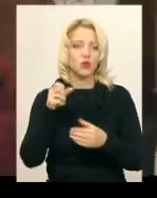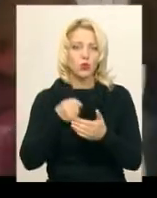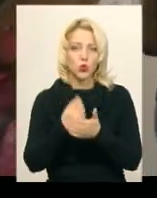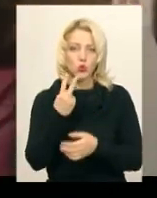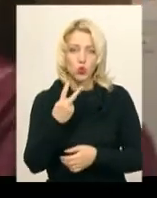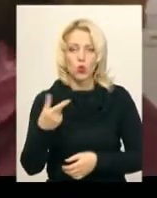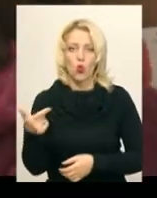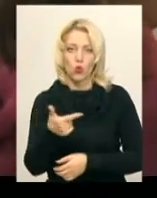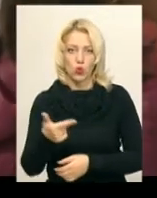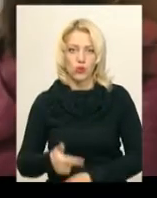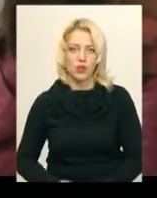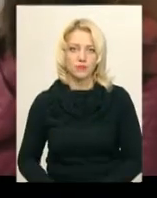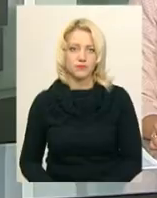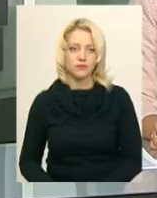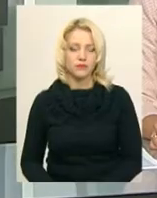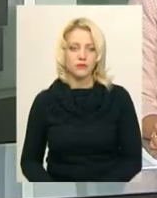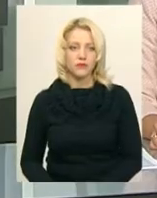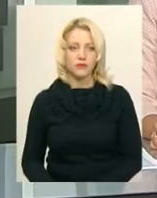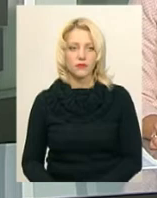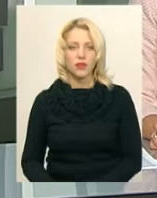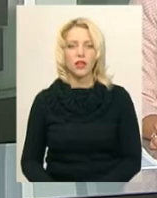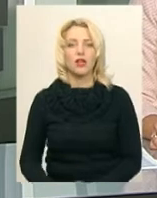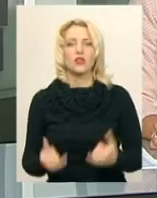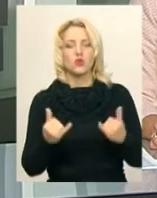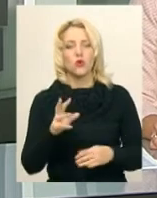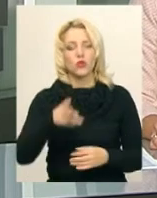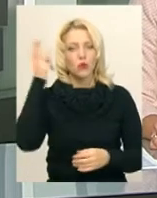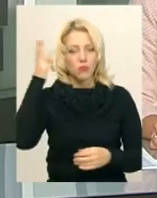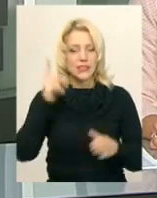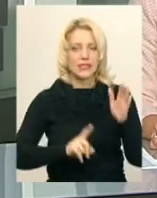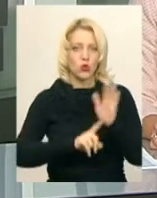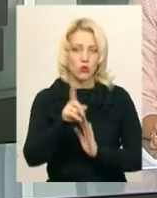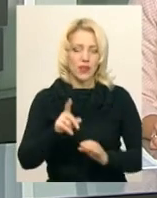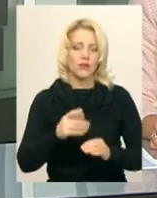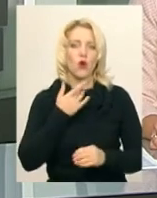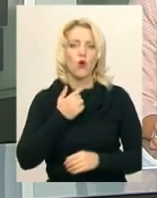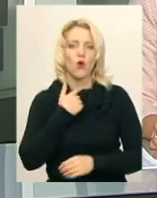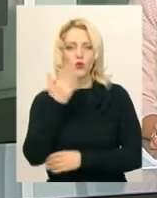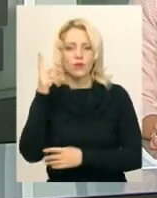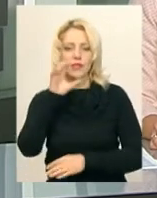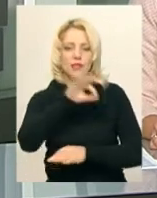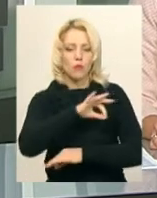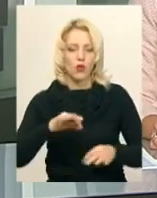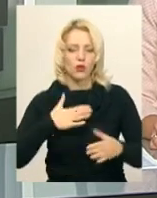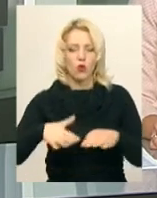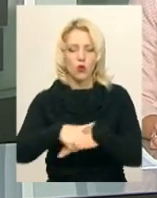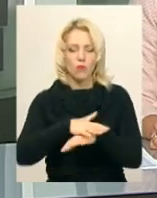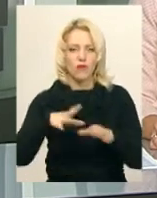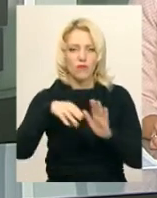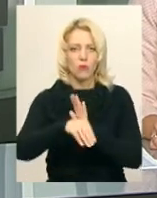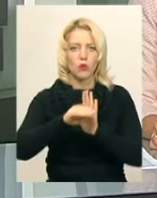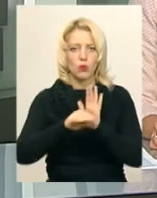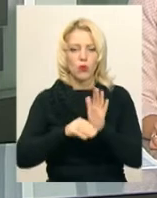Новини, Поділля, Центр. Сьогодні у Хмельницькому стартувало голосування за проекти громадськості в рамках програми